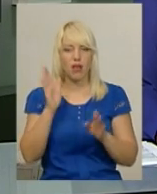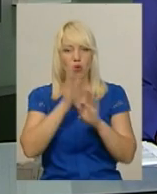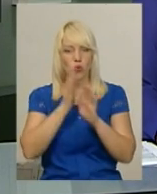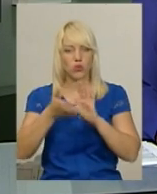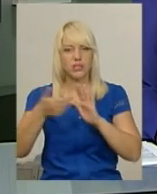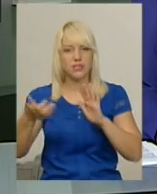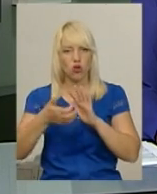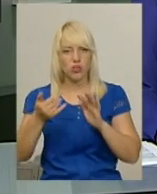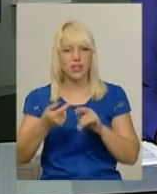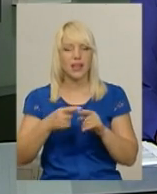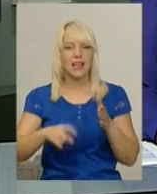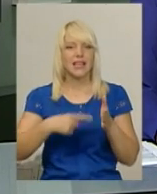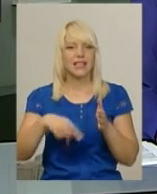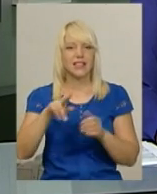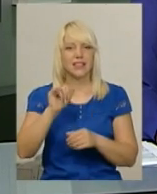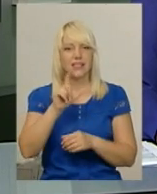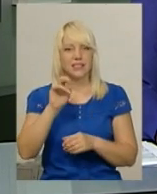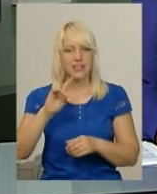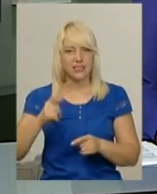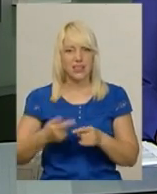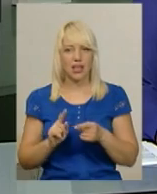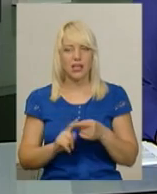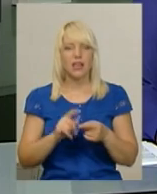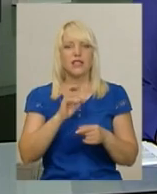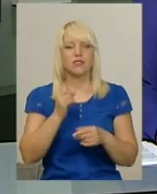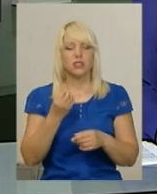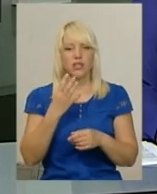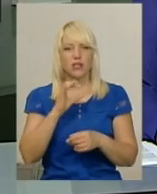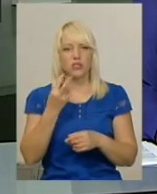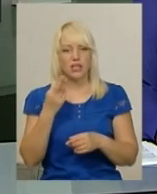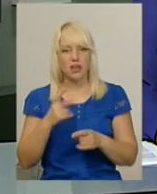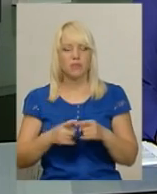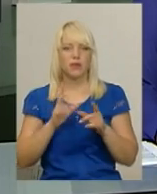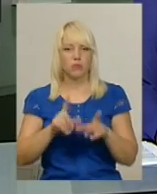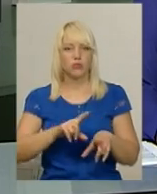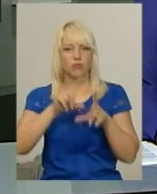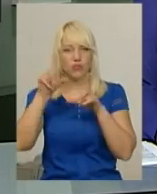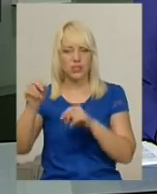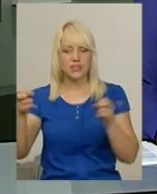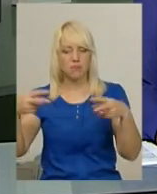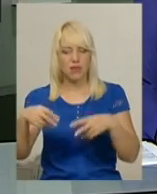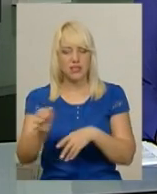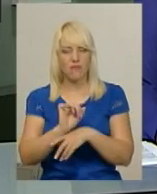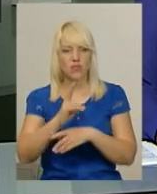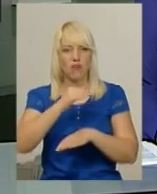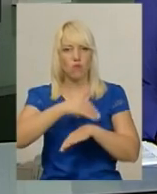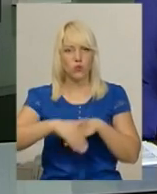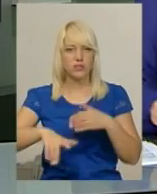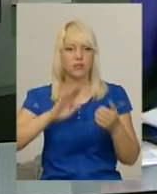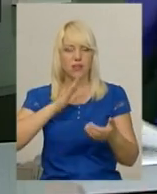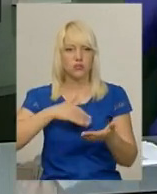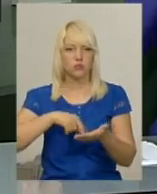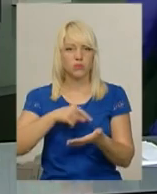генератор. 14 червня медики обласної станції переливання крові вперше вийдуть спецавтомобілем на вулиці міста.